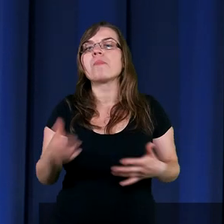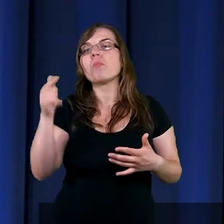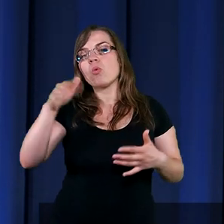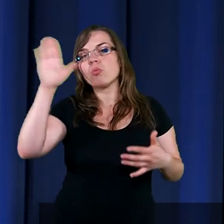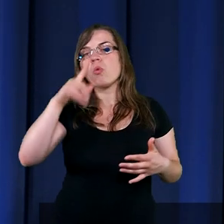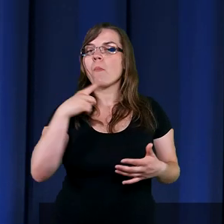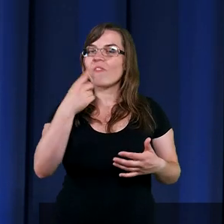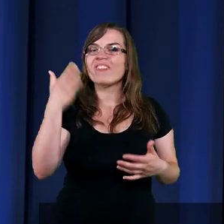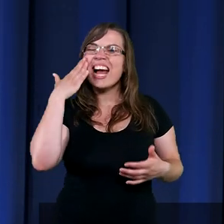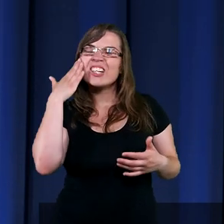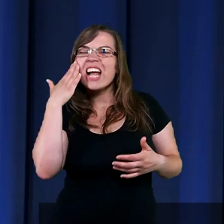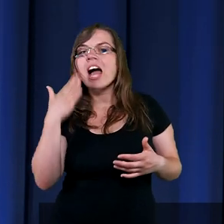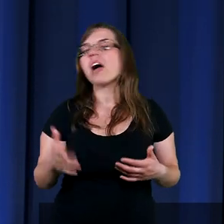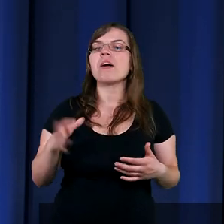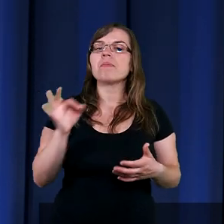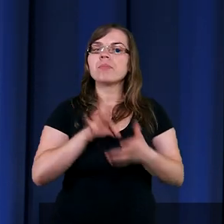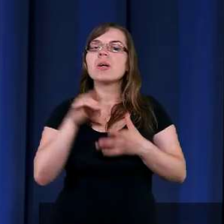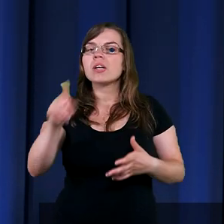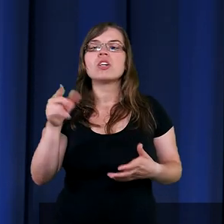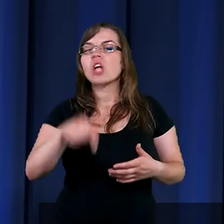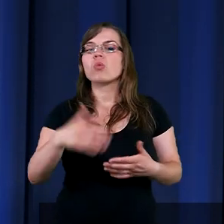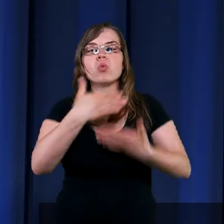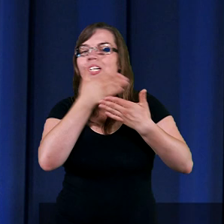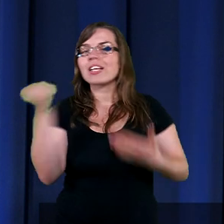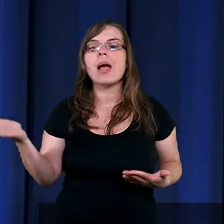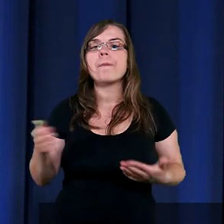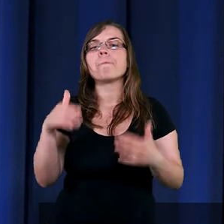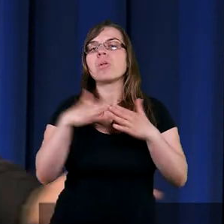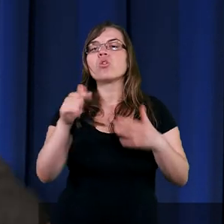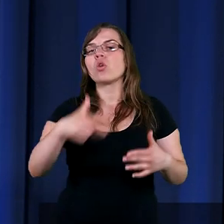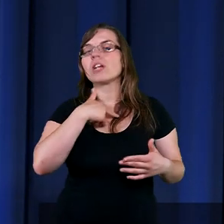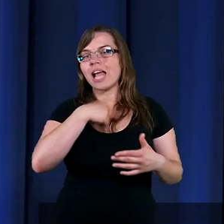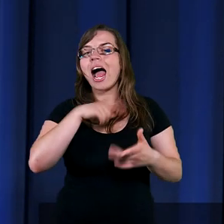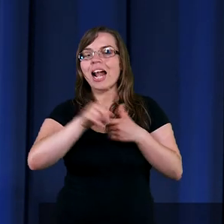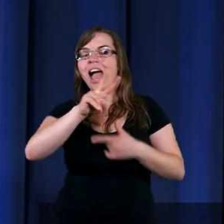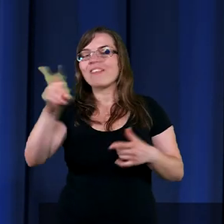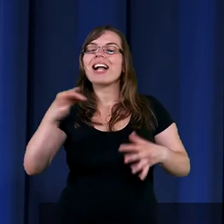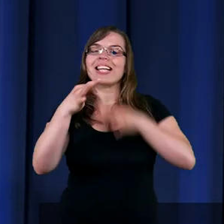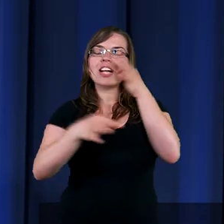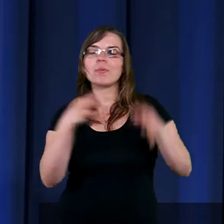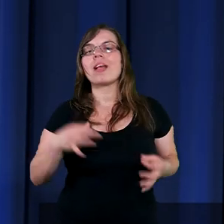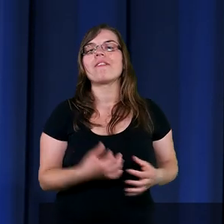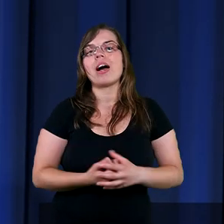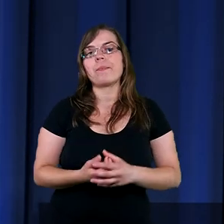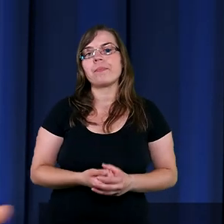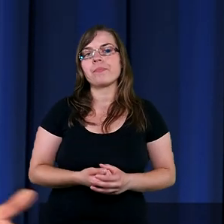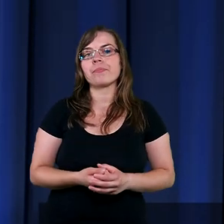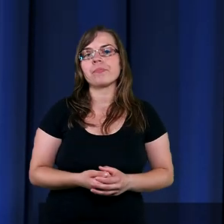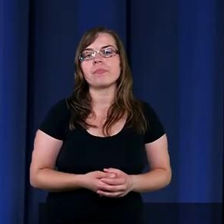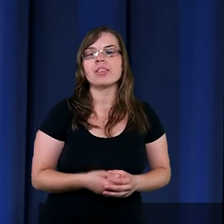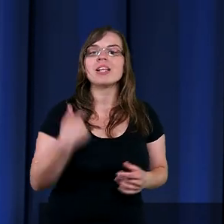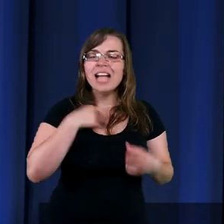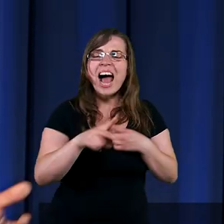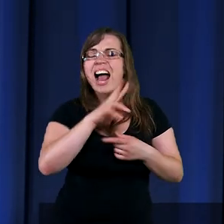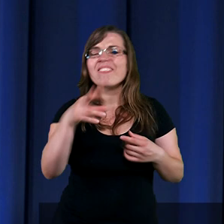może Pan Bóg powiedział, wiecie, a w związku z tym, że tu nie ma komu, to ja dla was zaśpiewam. Ja dla was